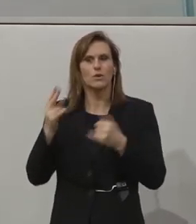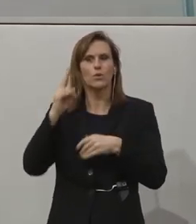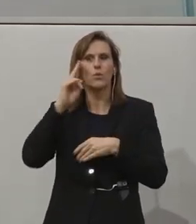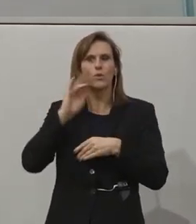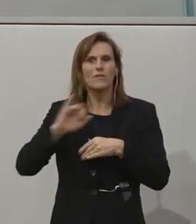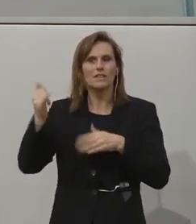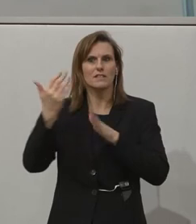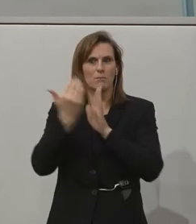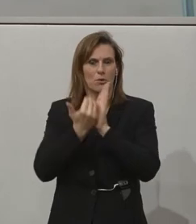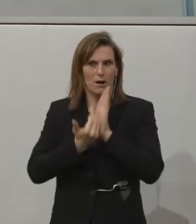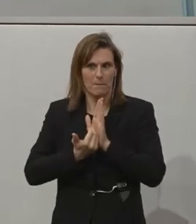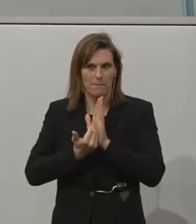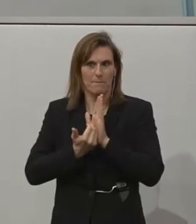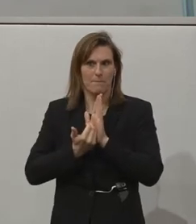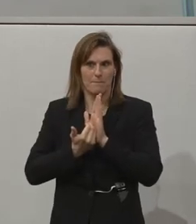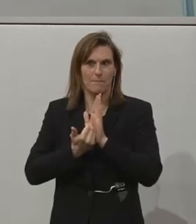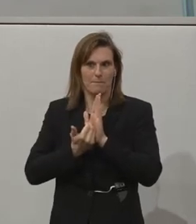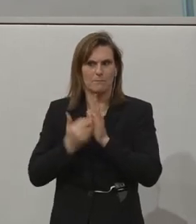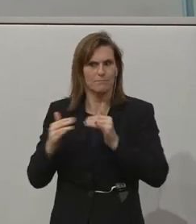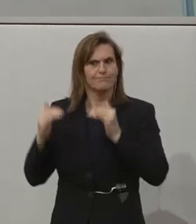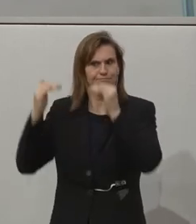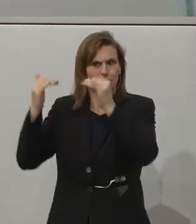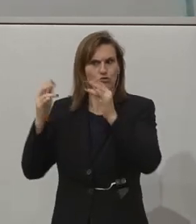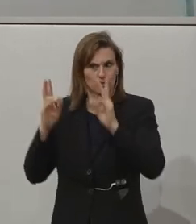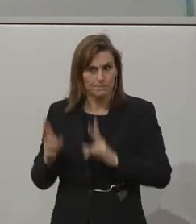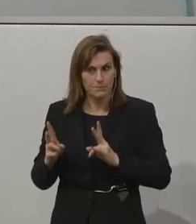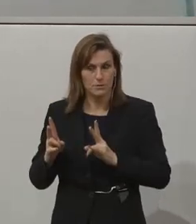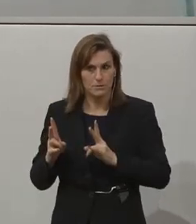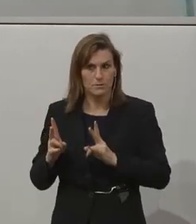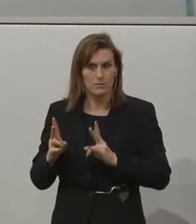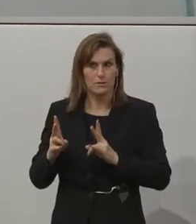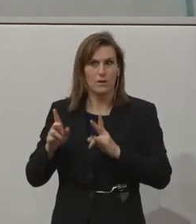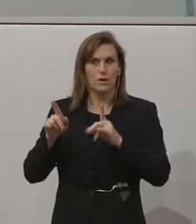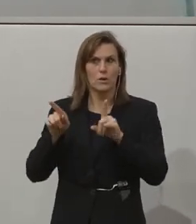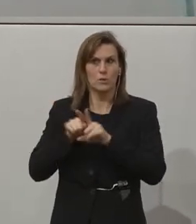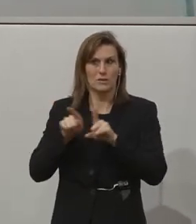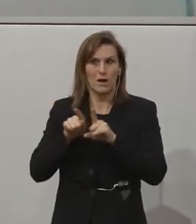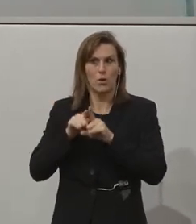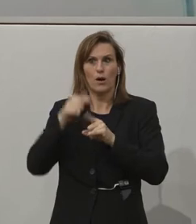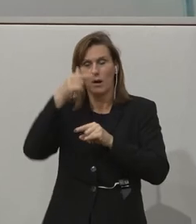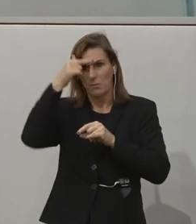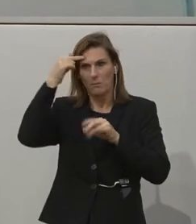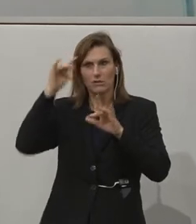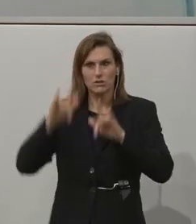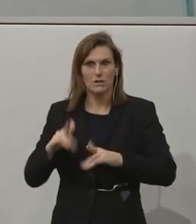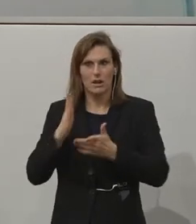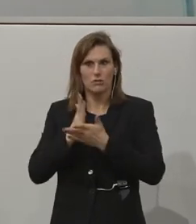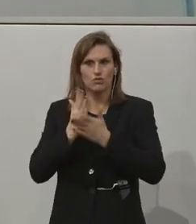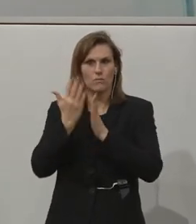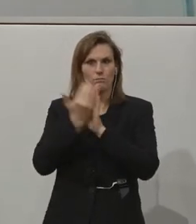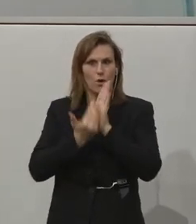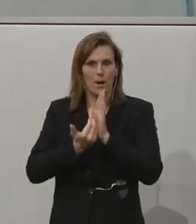to, to have, you know, program to help people with intellectual disabilities to attend third level.